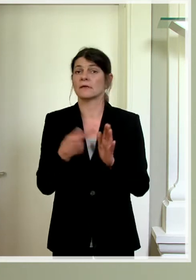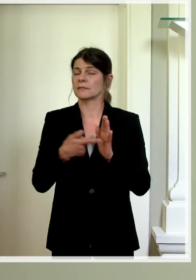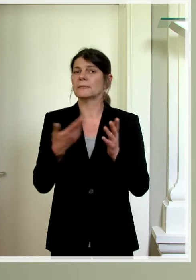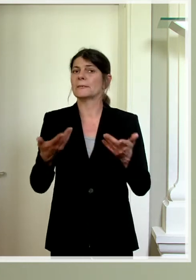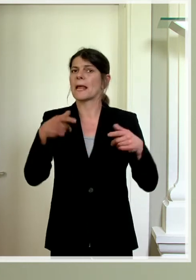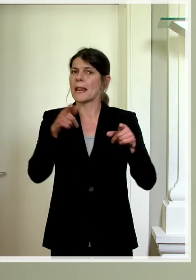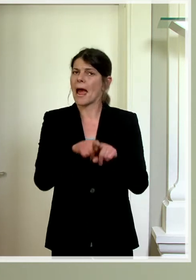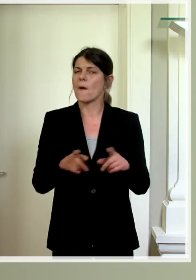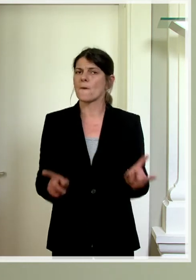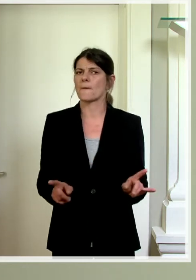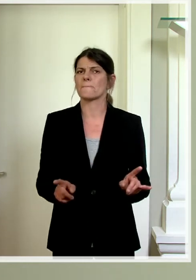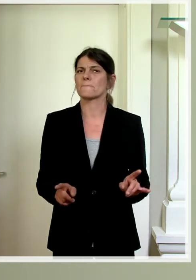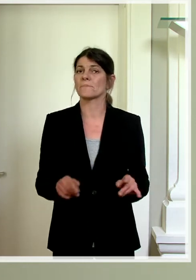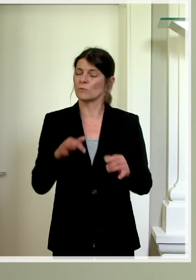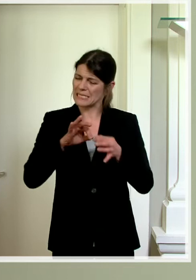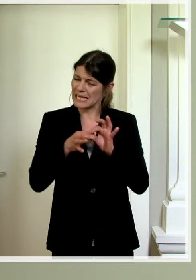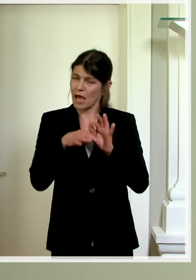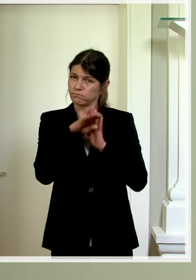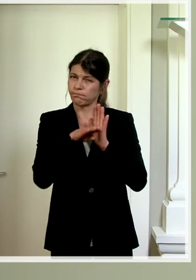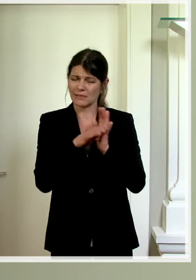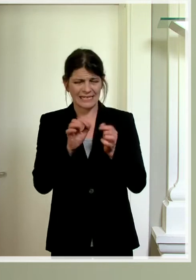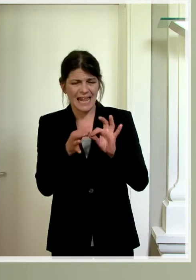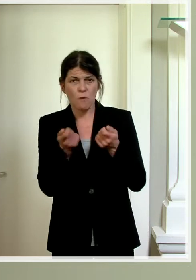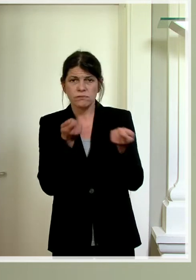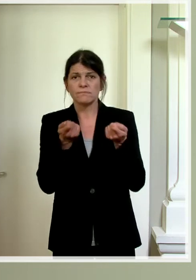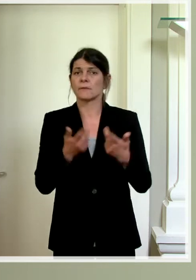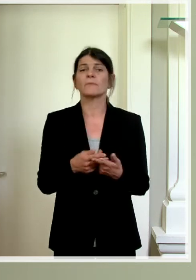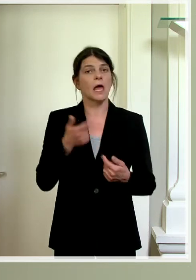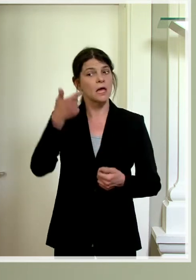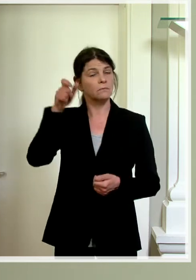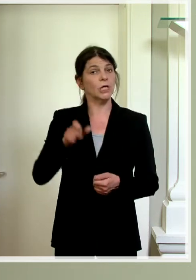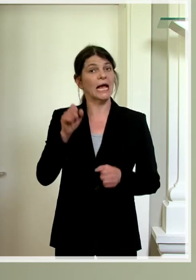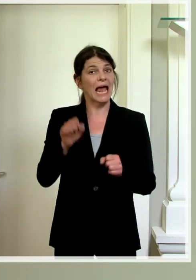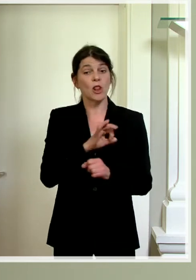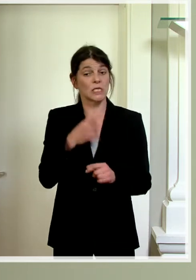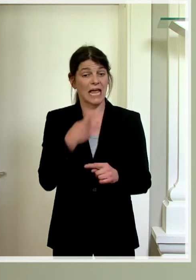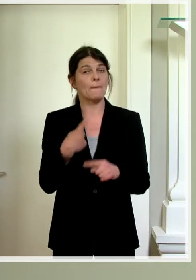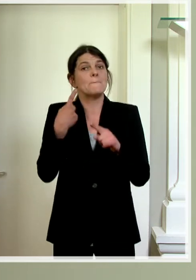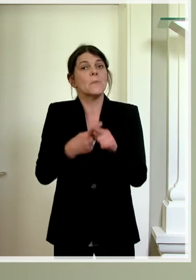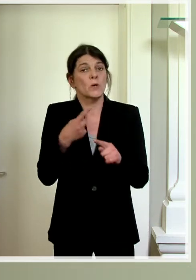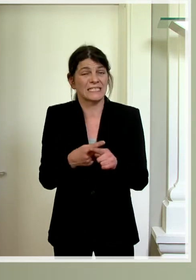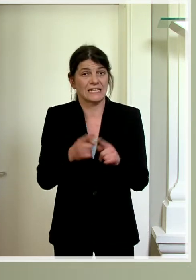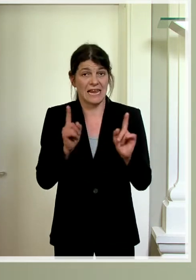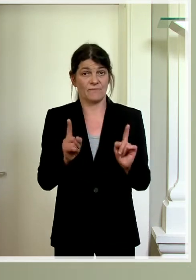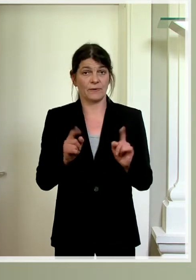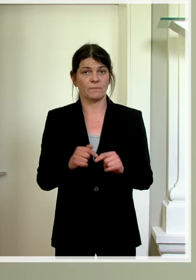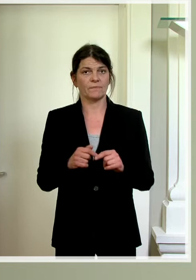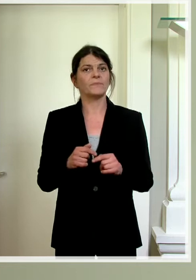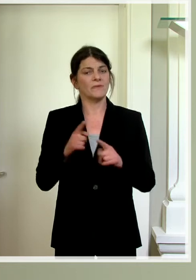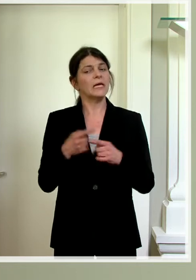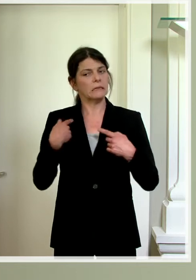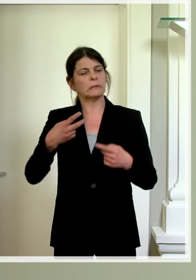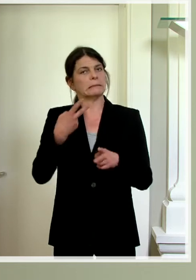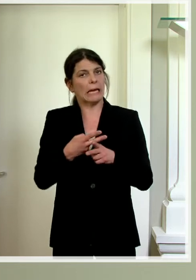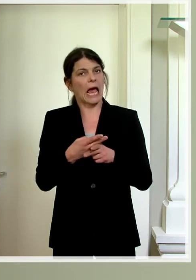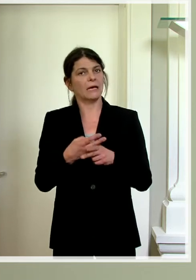genau reguliert ist, nämlich, dass sich jemand nur als positiv bezeichnen kann, also als erkrankt